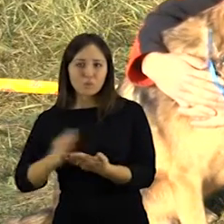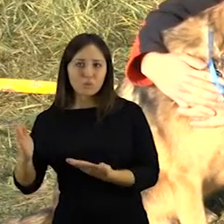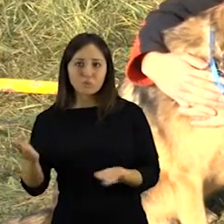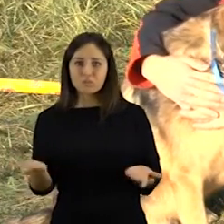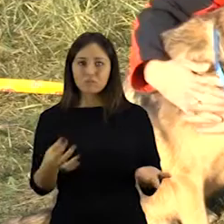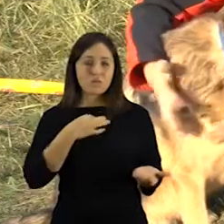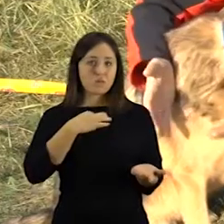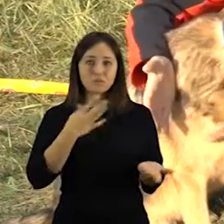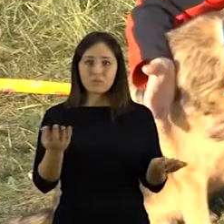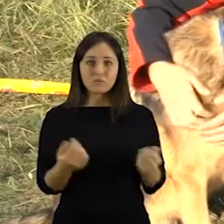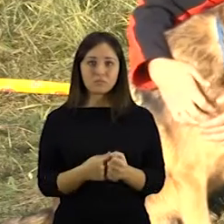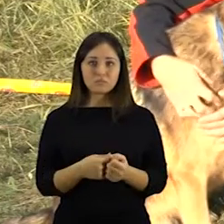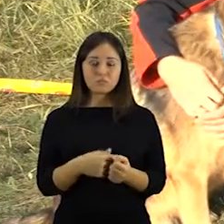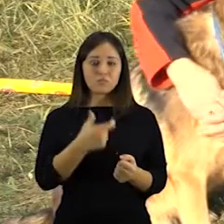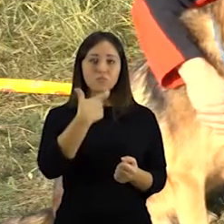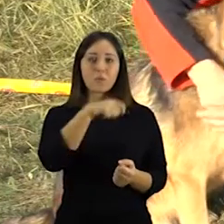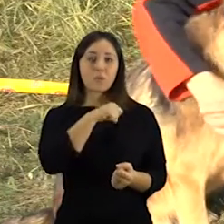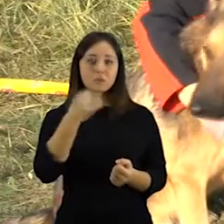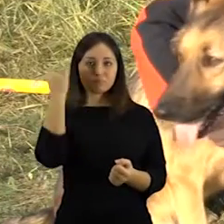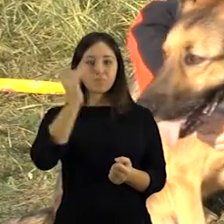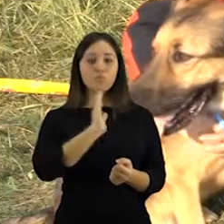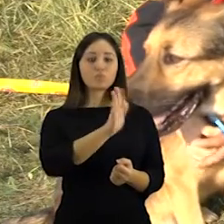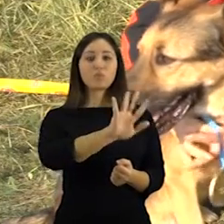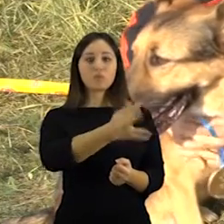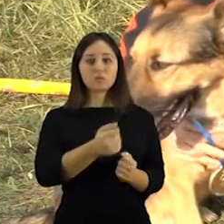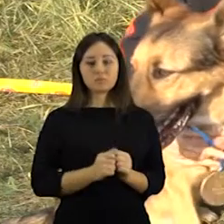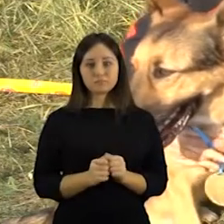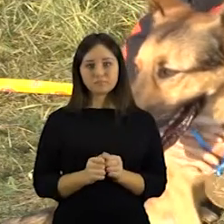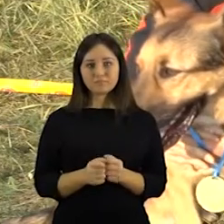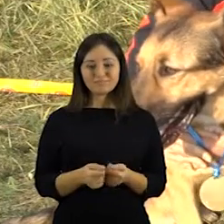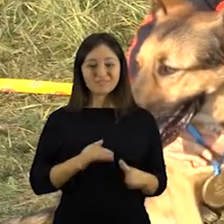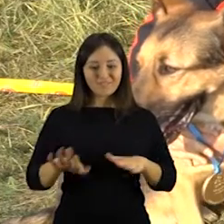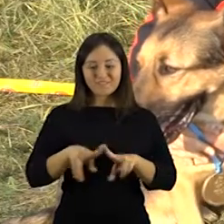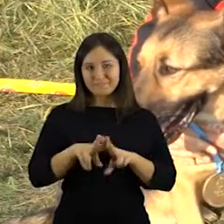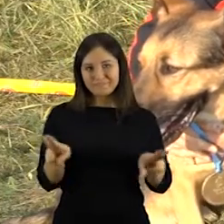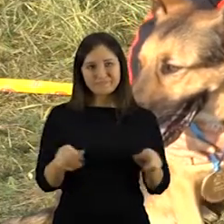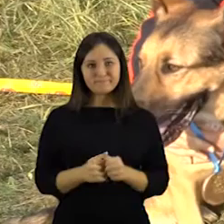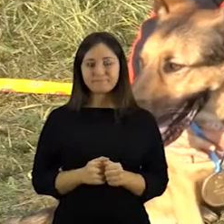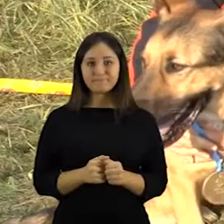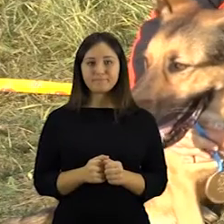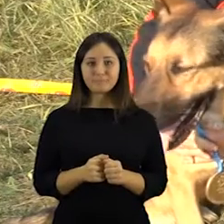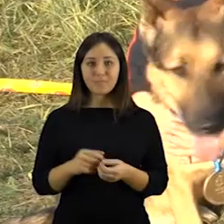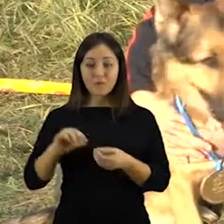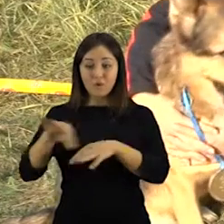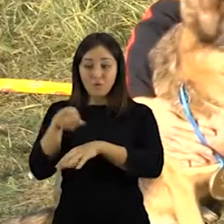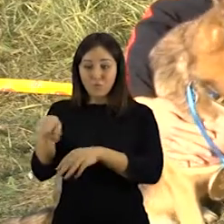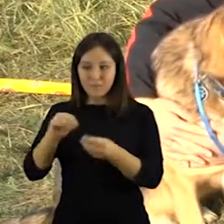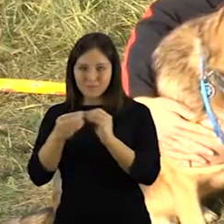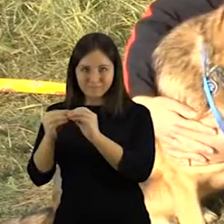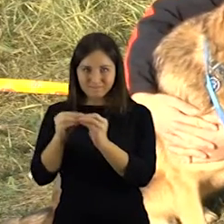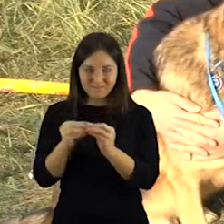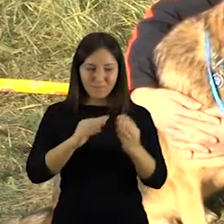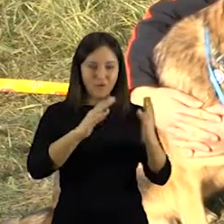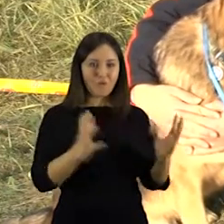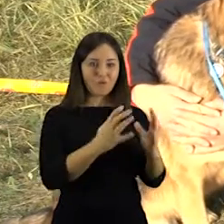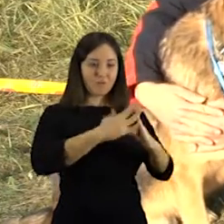pasirenka pats save. Taip ir buvo šiuo atveju, mes su žmoną nusprendėm ir